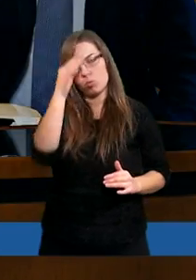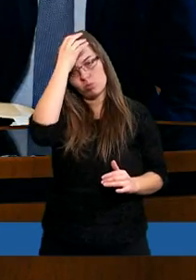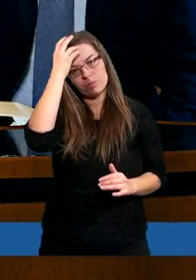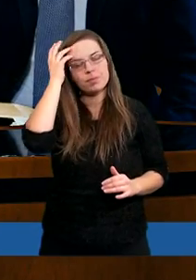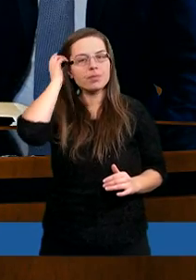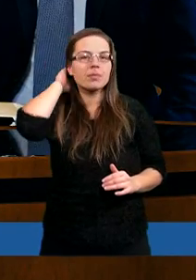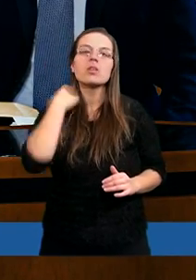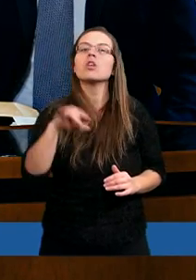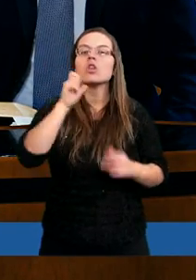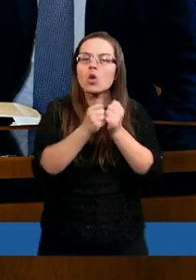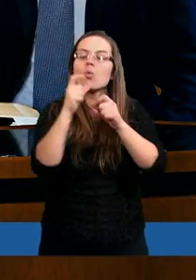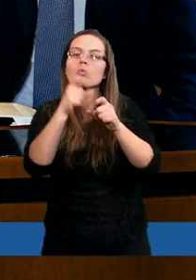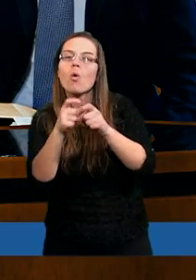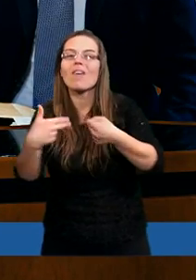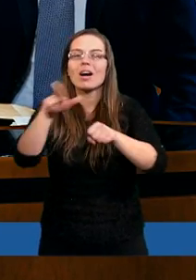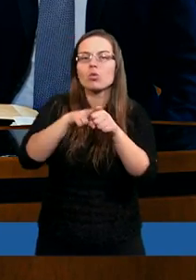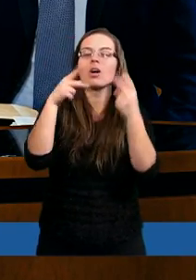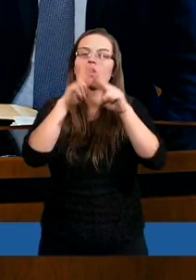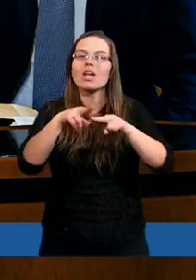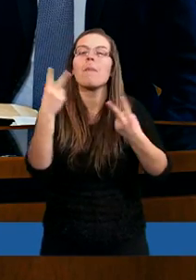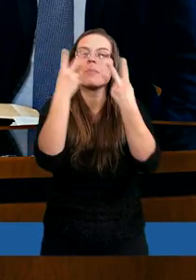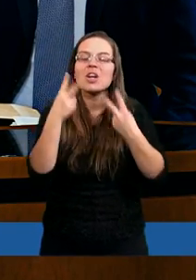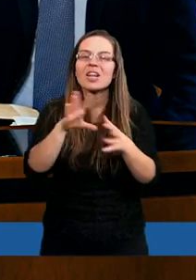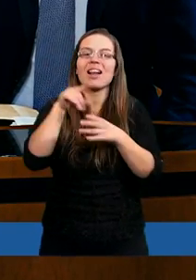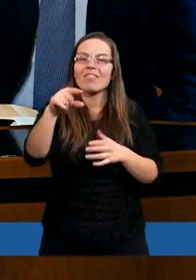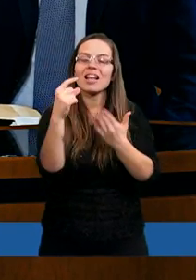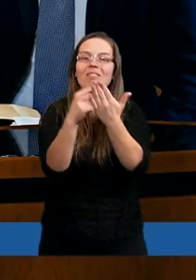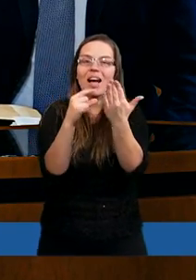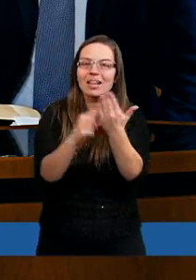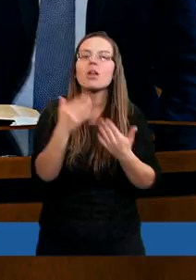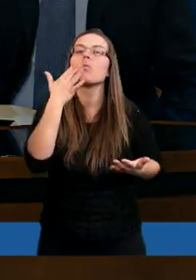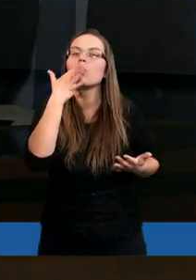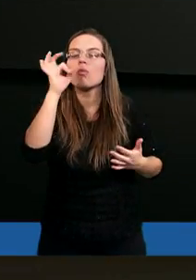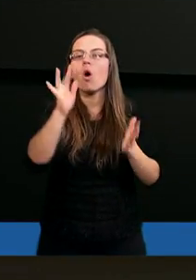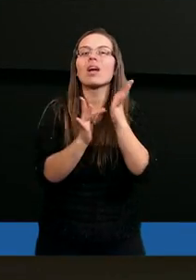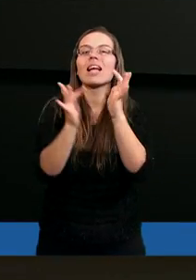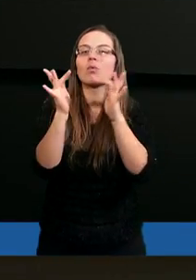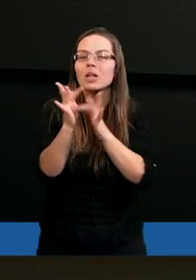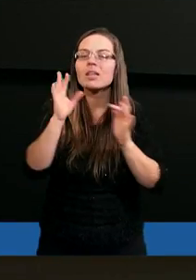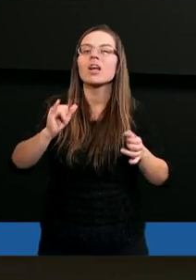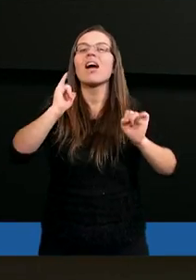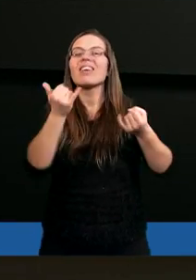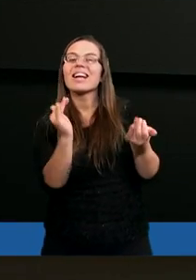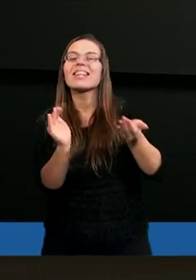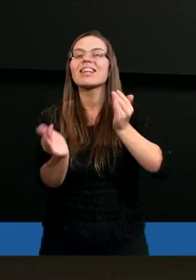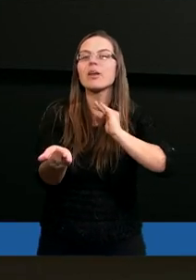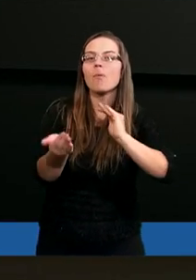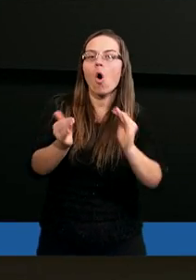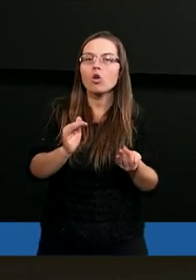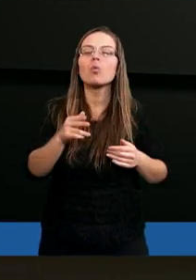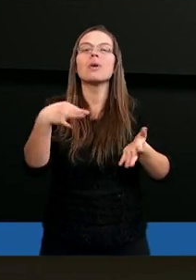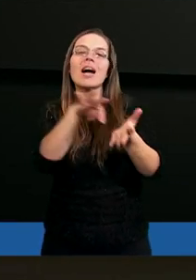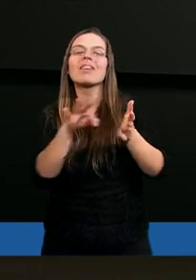Co słowa, które zostały przeczytane w tych dwóch wersetach mówią o Jezusie Chrystusie i w jaki sposób